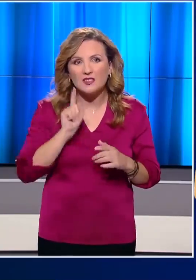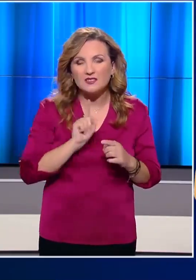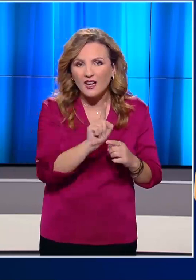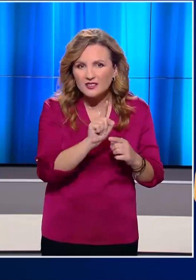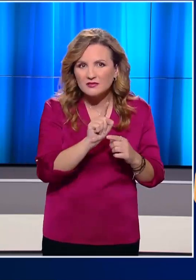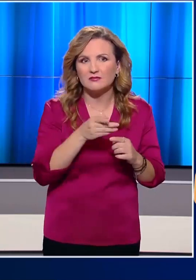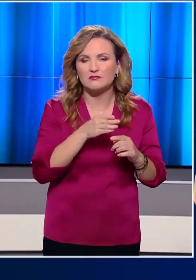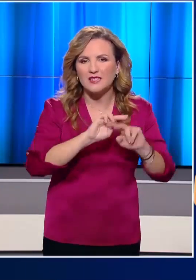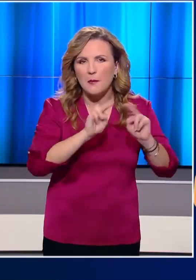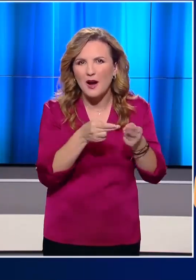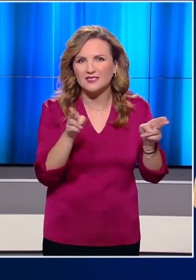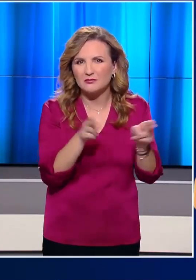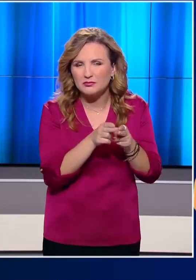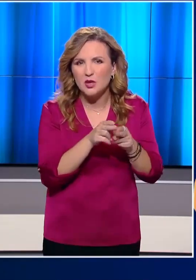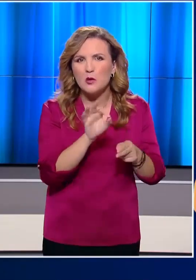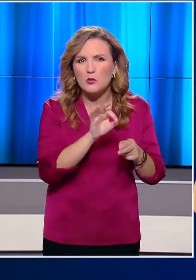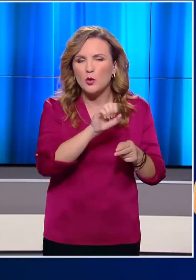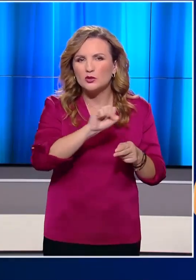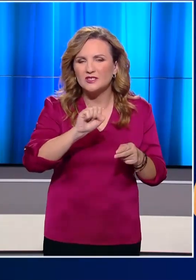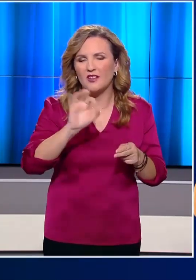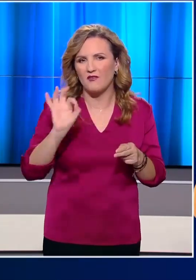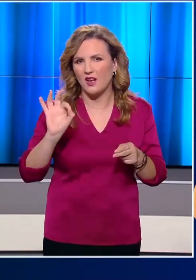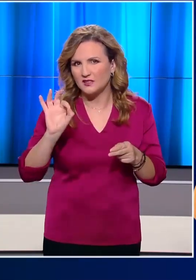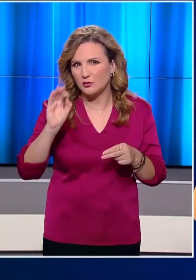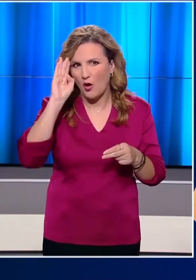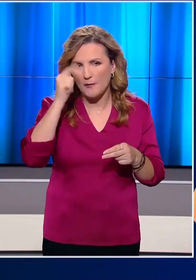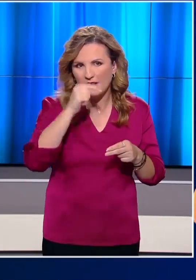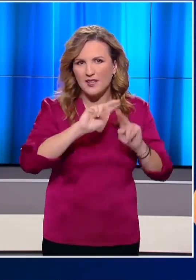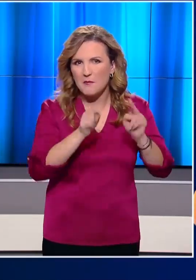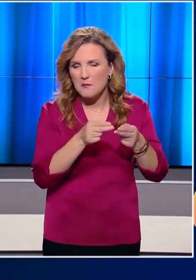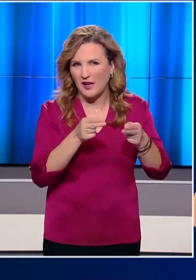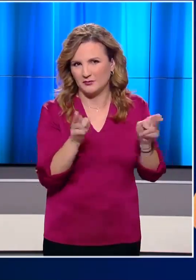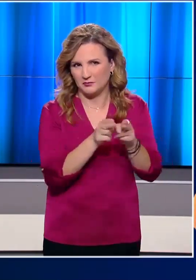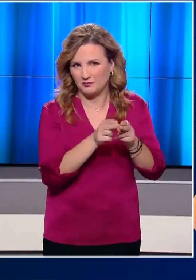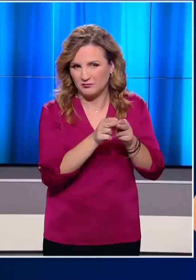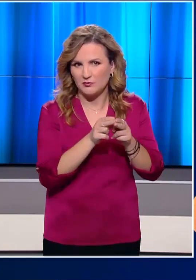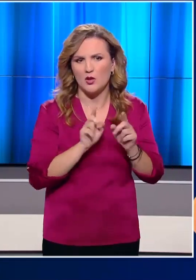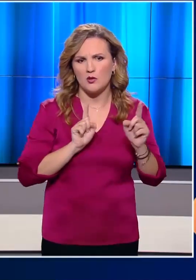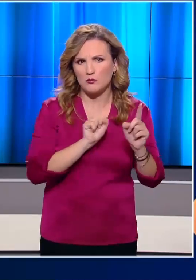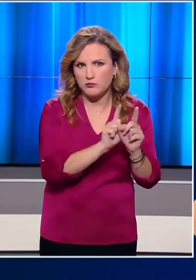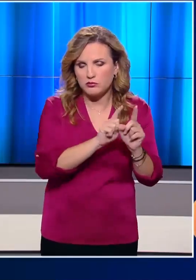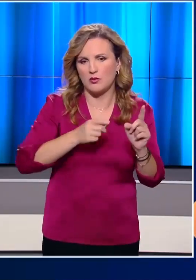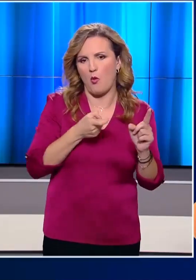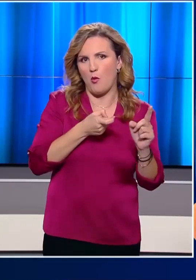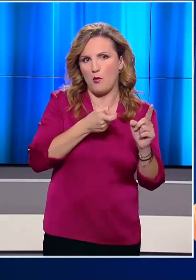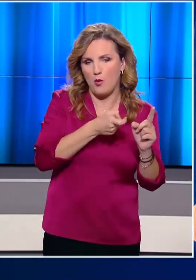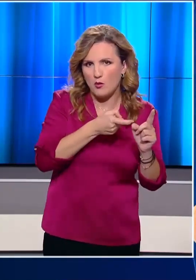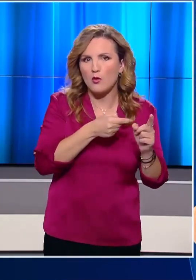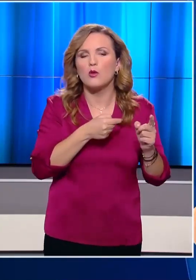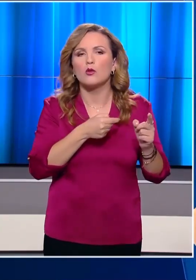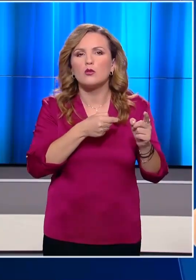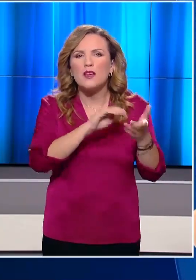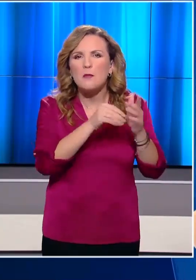Ο ένοπλος ληστείς πλησιάζει τον ταμεία αυτού του ψιλικατζίδικου στο Σαν Φρανζίσκο των Ηνωμένων Πολιτειών. Απειλεί τον